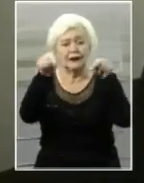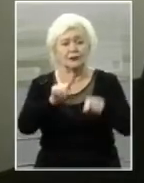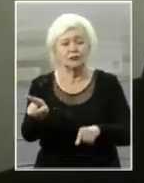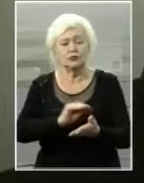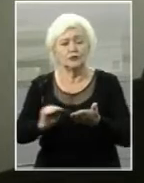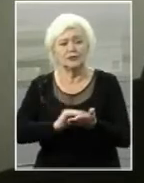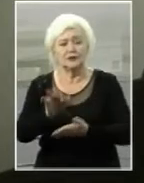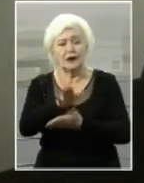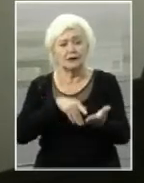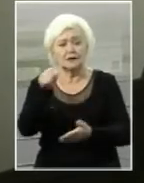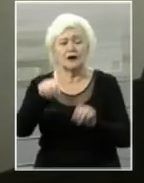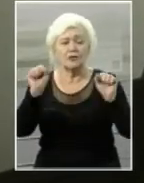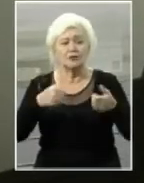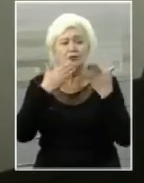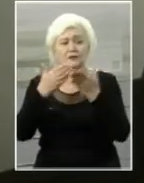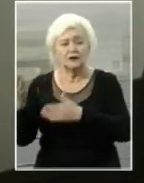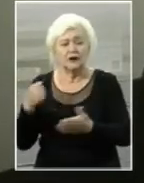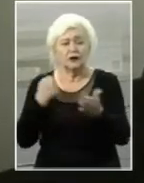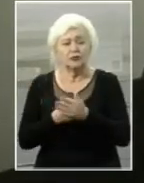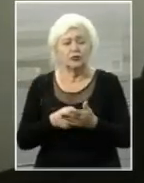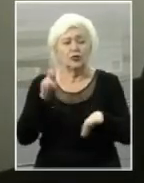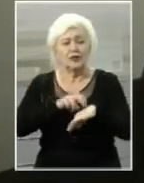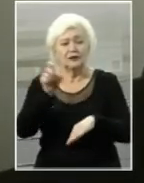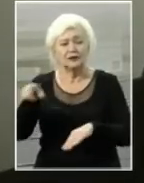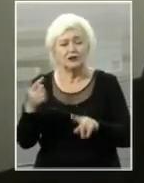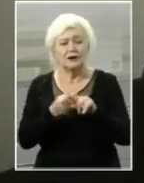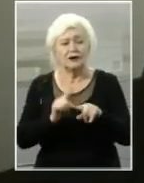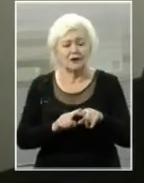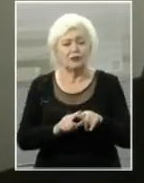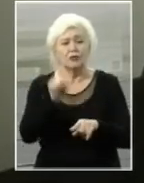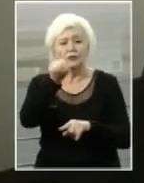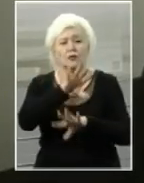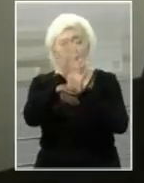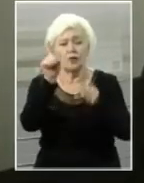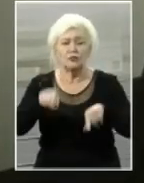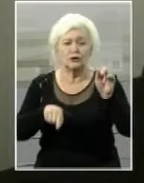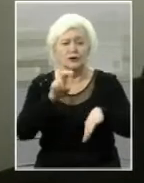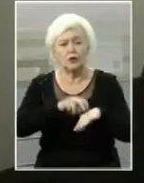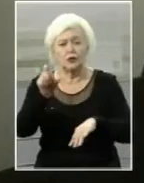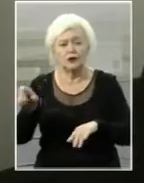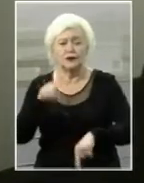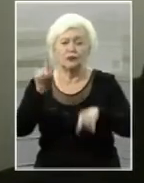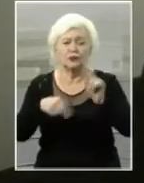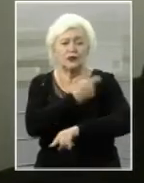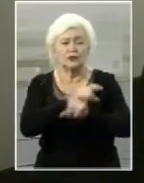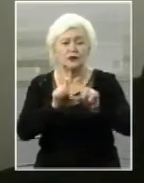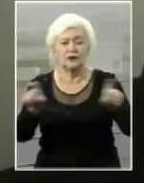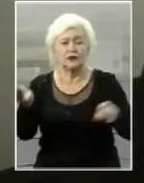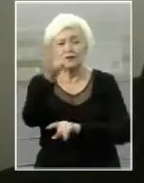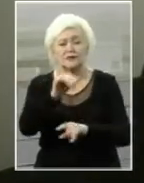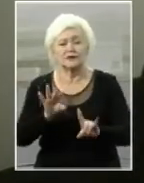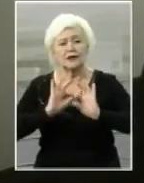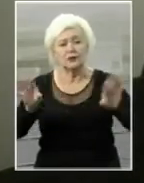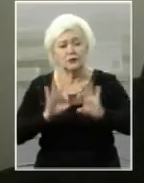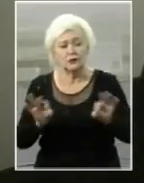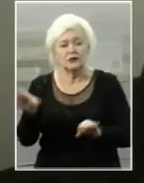щоб написати цю заяву, можна звернутися, знову ж таки, до лікаря, якому це будь-якому лікарю з будь-якій лікарні, це все доводять,